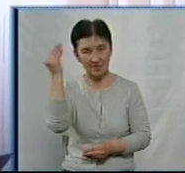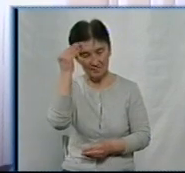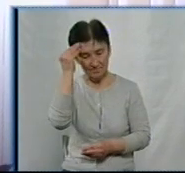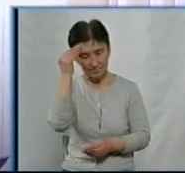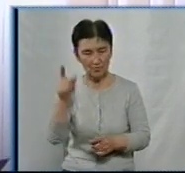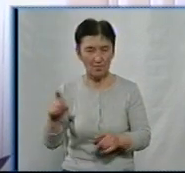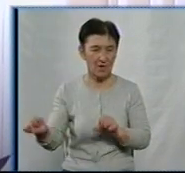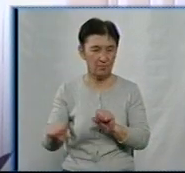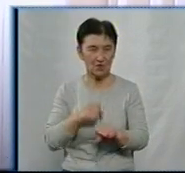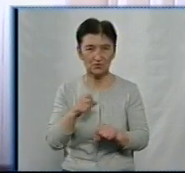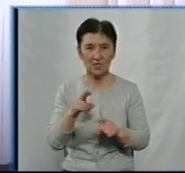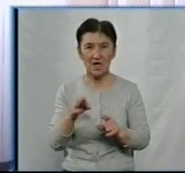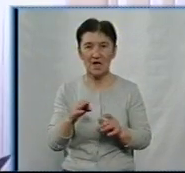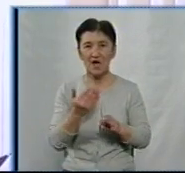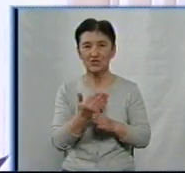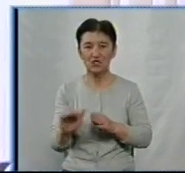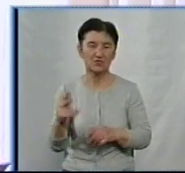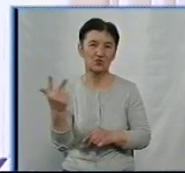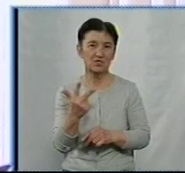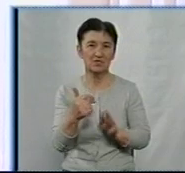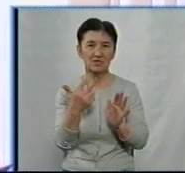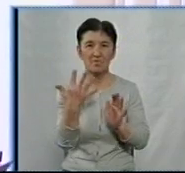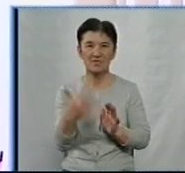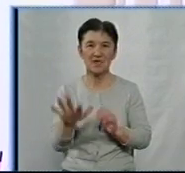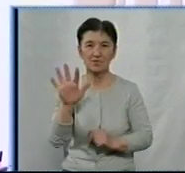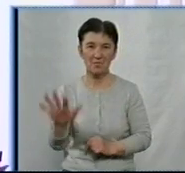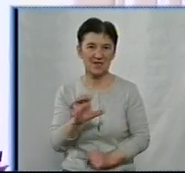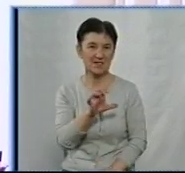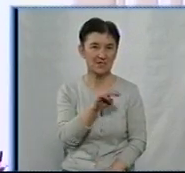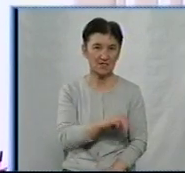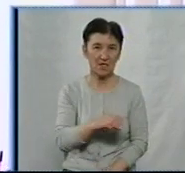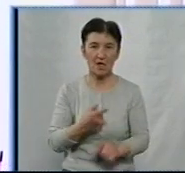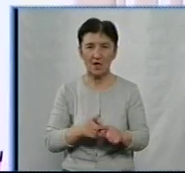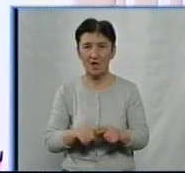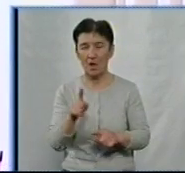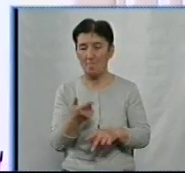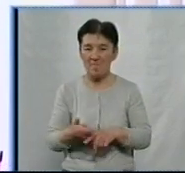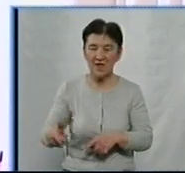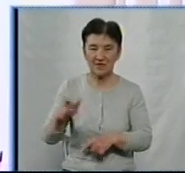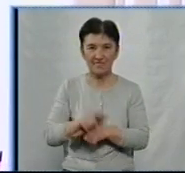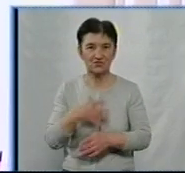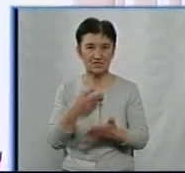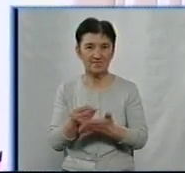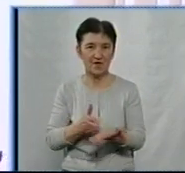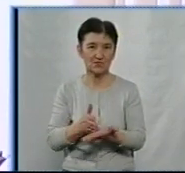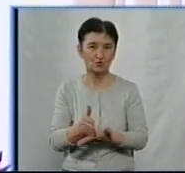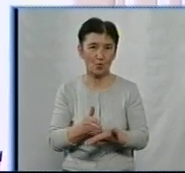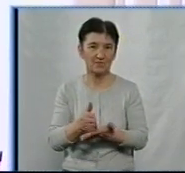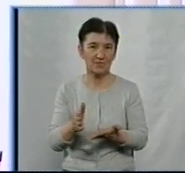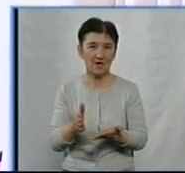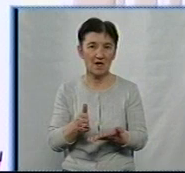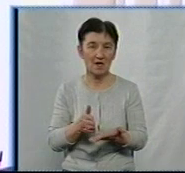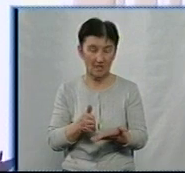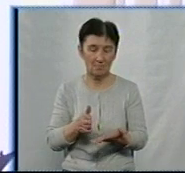правопорушення передбаченою частиною 3 статті 365 Кримінального кодексу України, а саме перевищення своїх вкладних судових